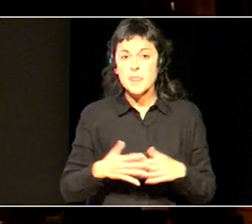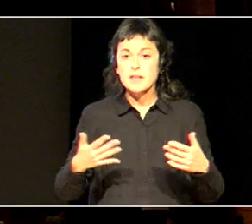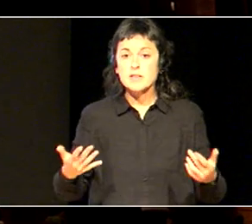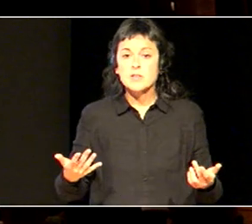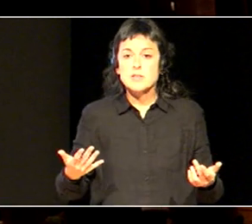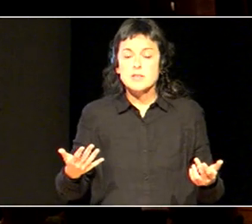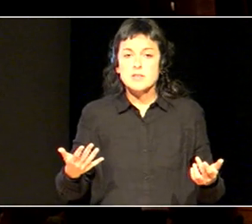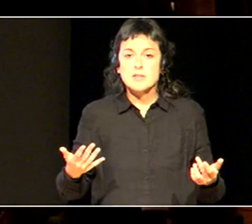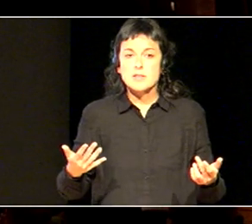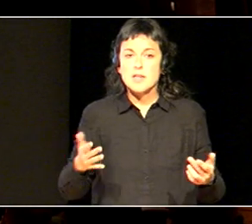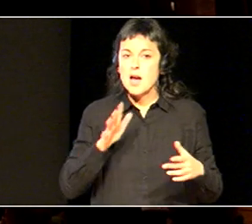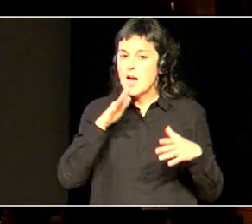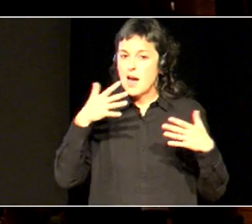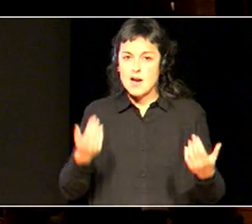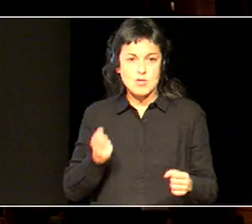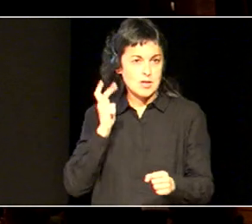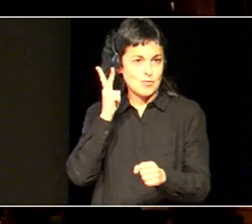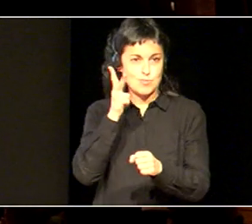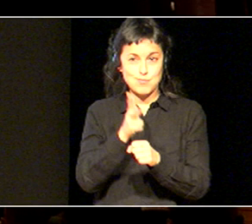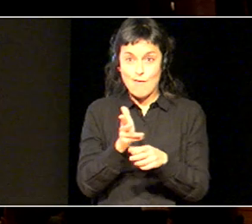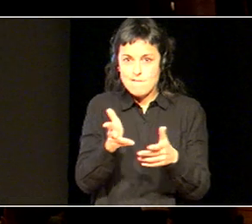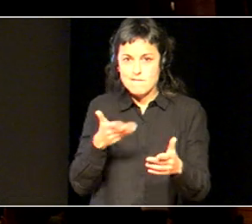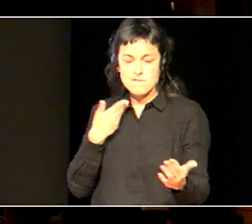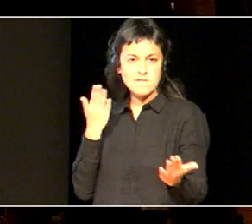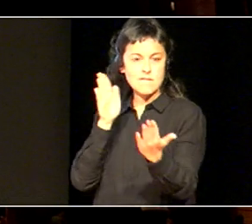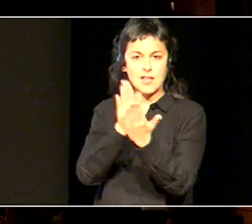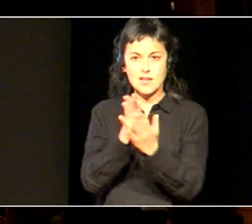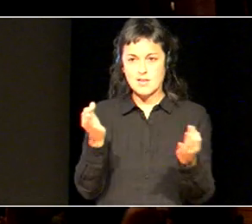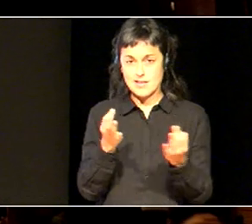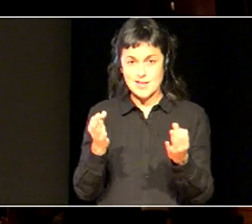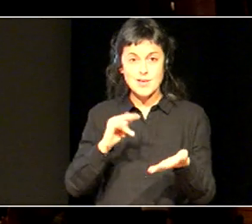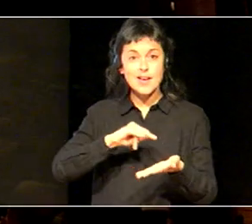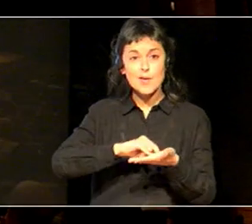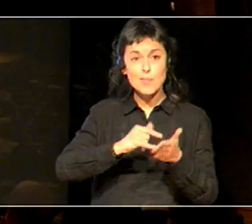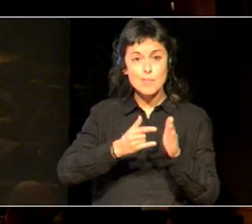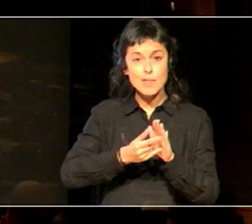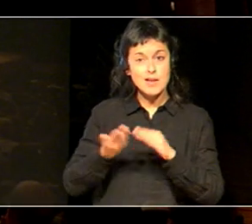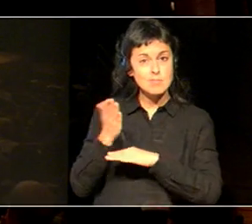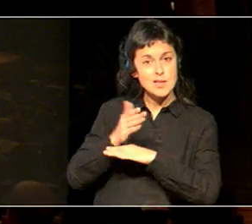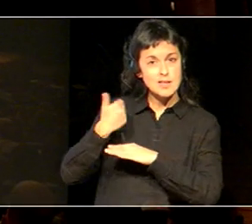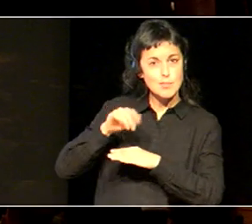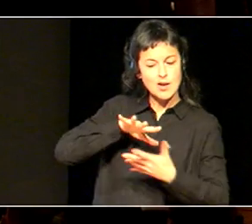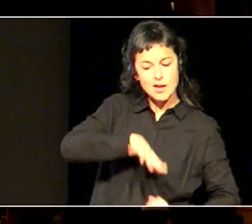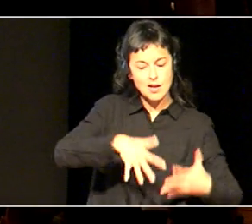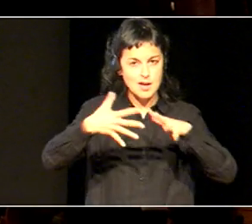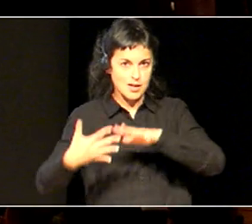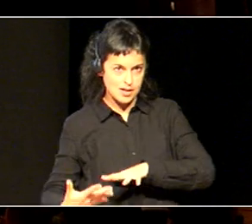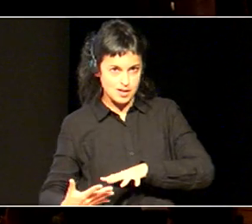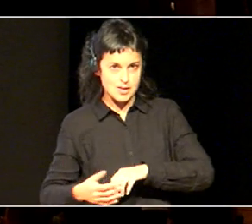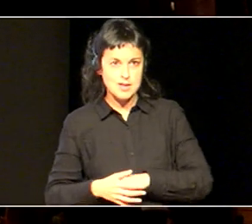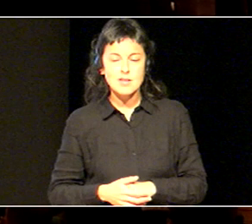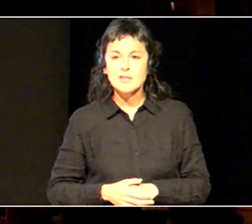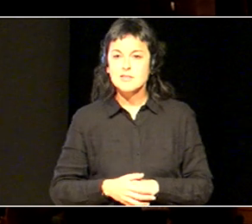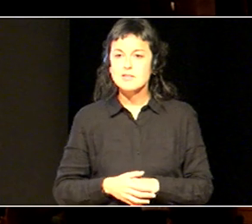baina horain erronka handiari ekin beharko diogu, alegia, plana garatzeari. Vamos a costruir la